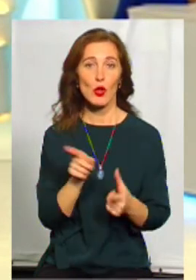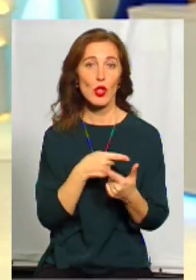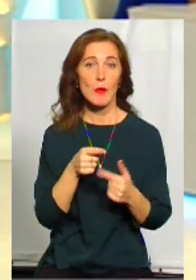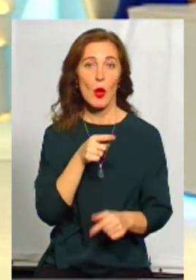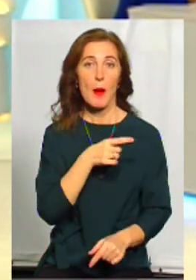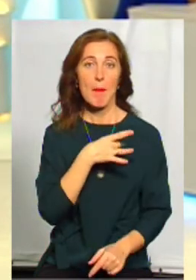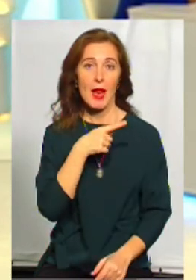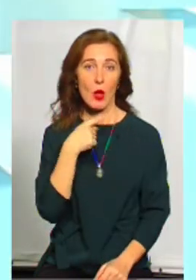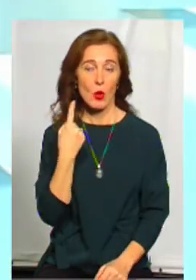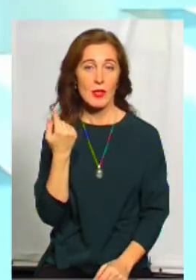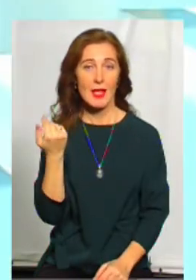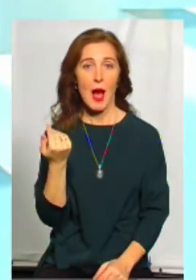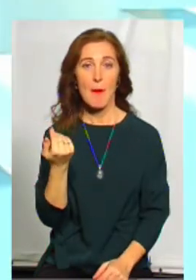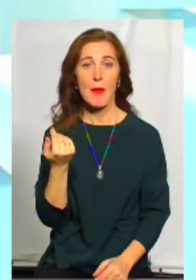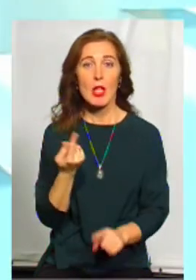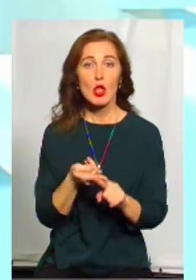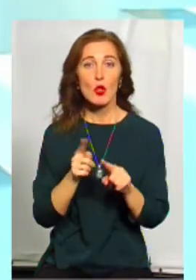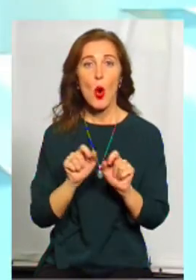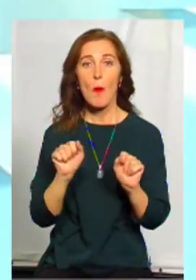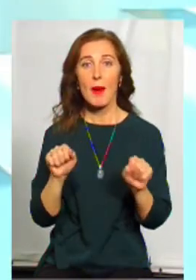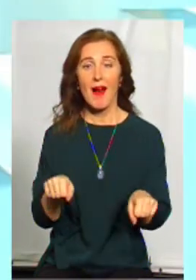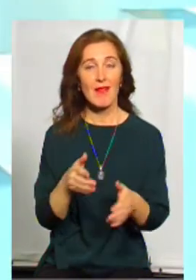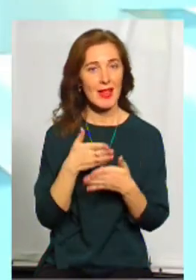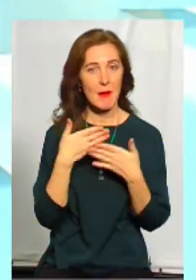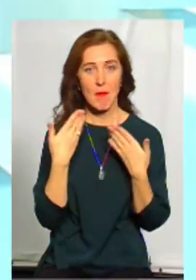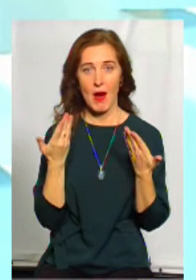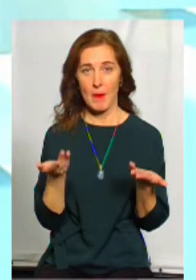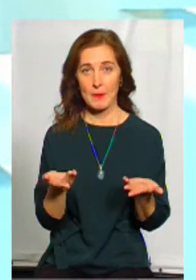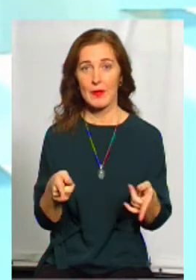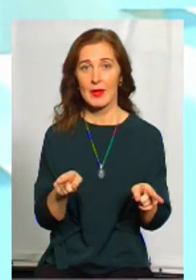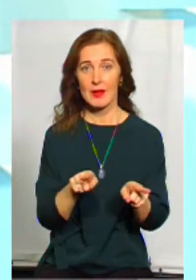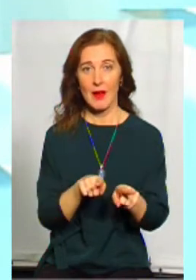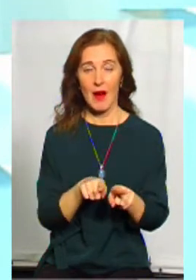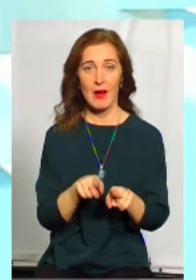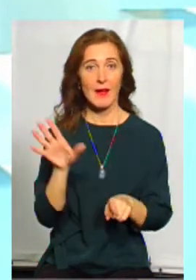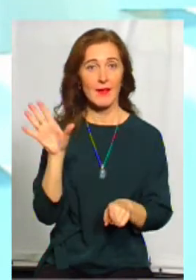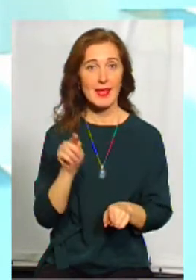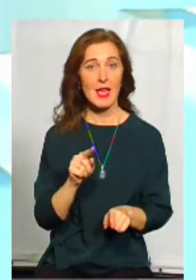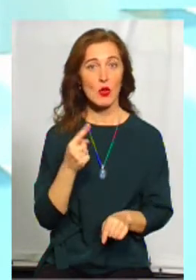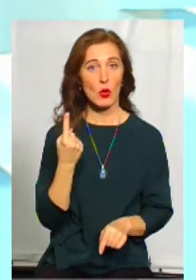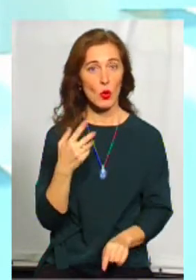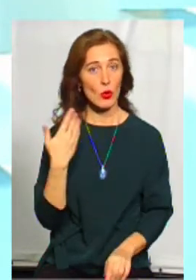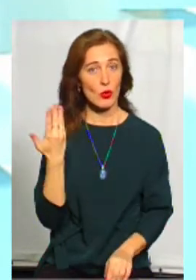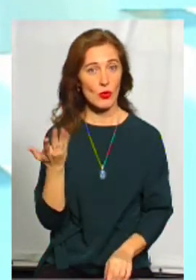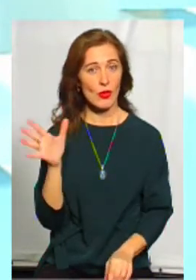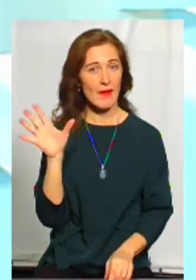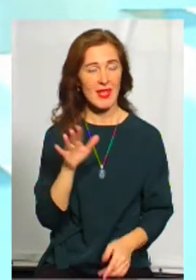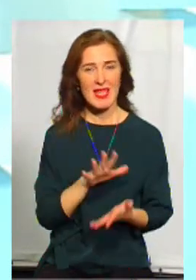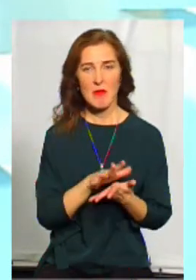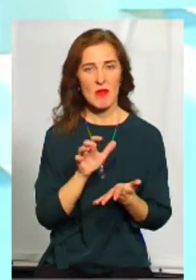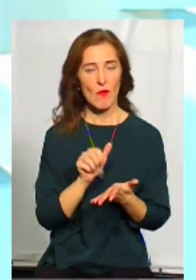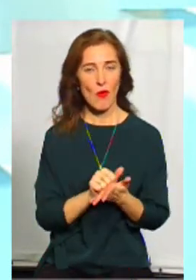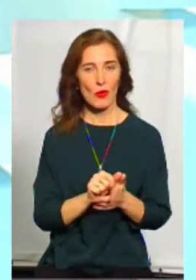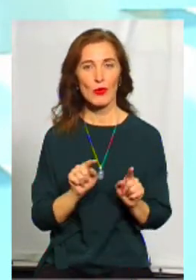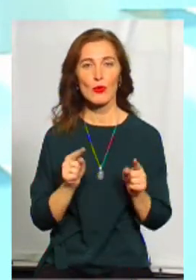Білорусь, там абсолютно цього права немає. Так, воно все десь з одної сторони спотворено, тому що